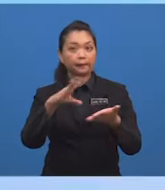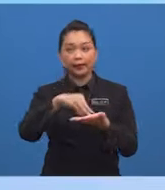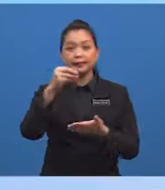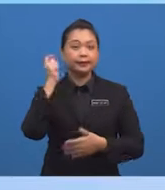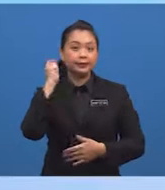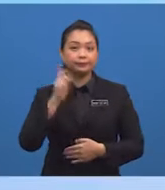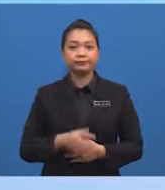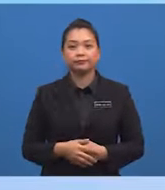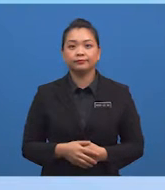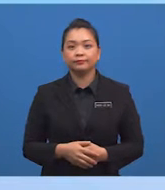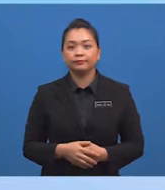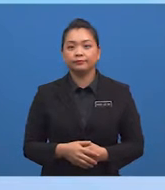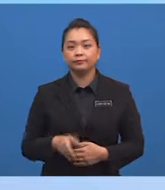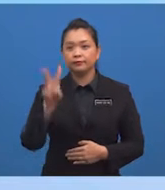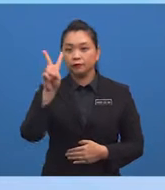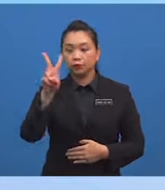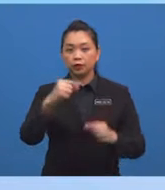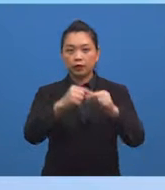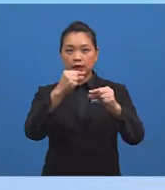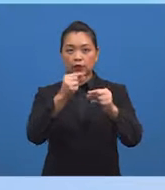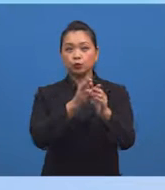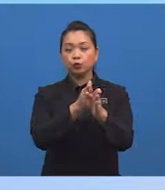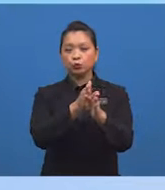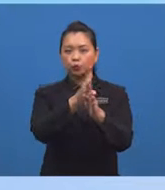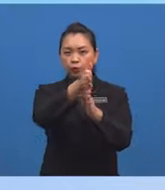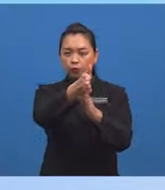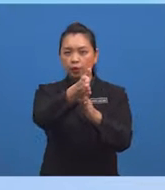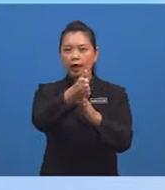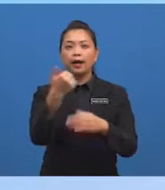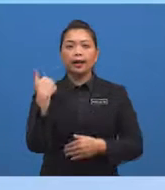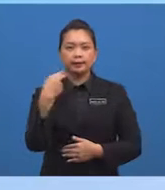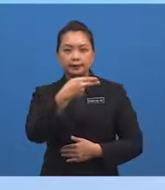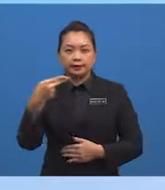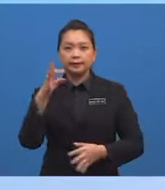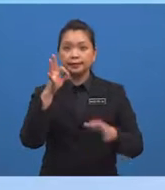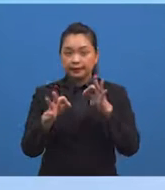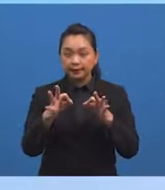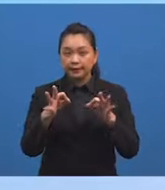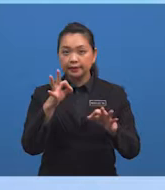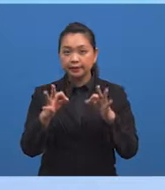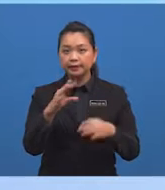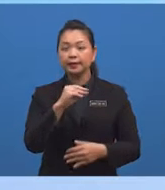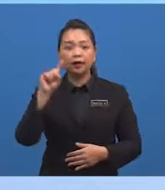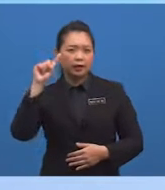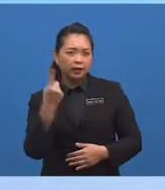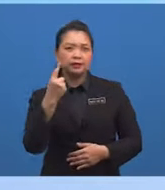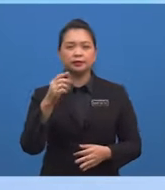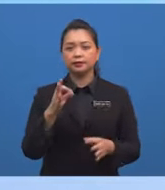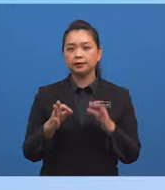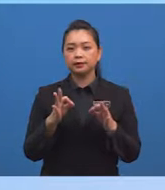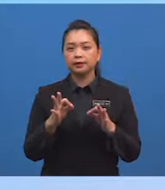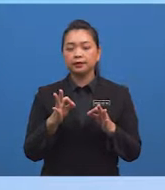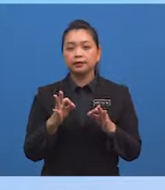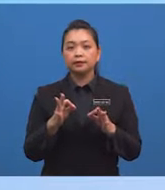Dua garis lurus adalah selari jika dan hanya jika Sudut sepadan